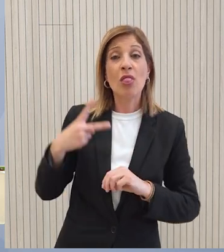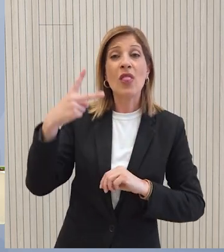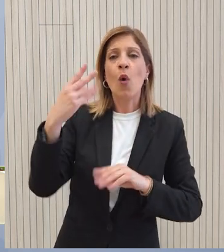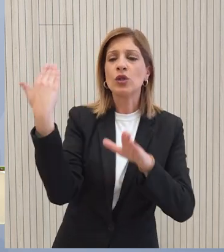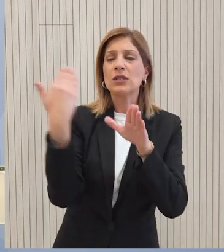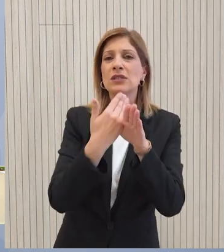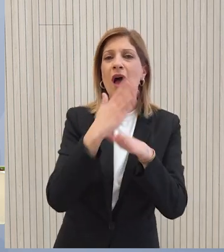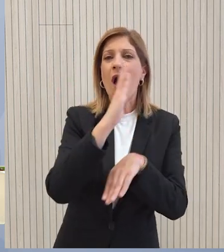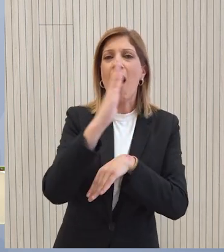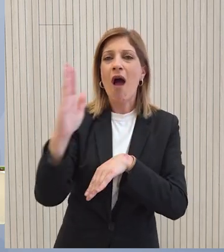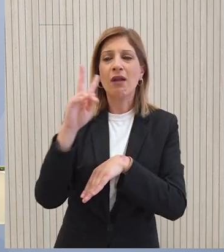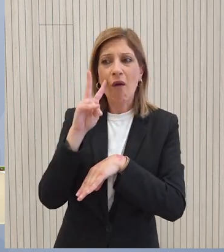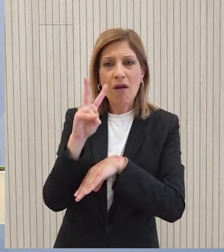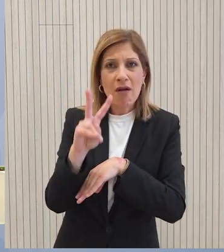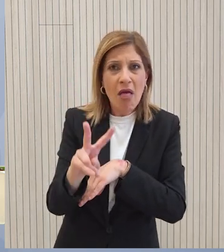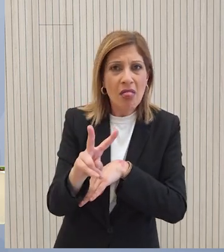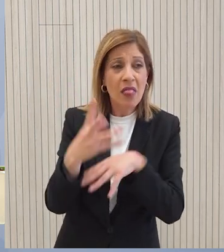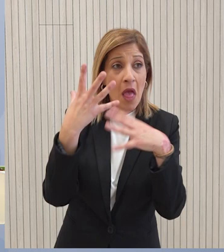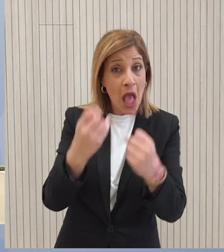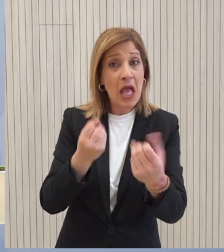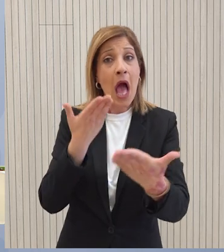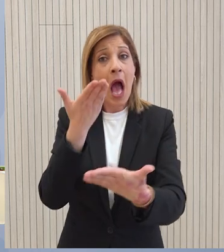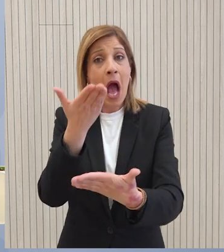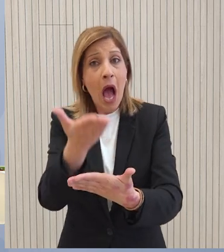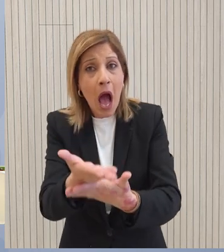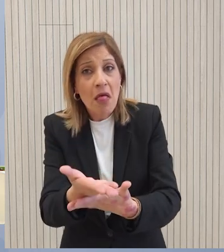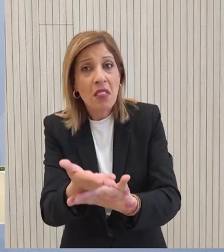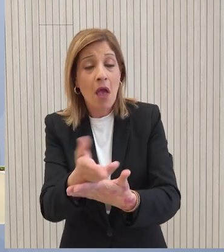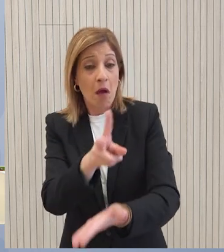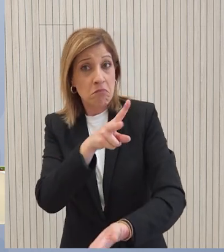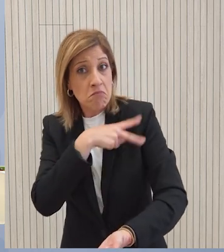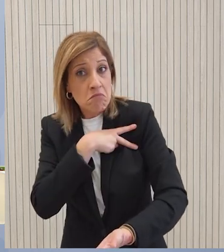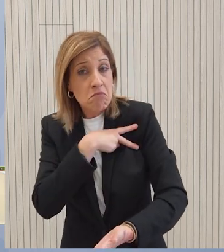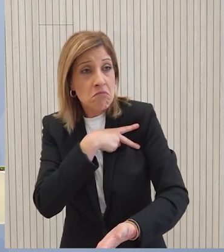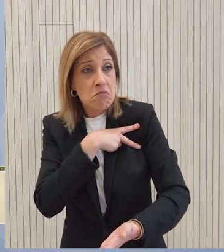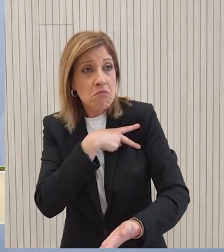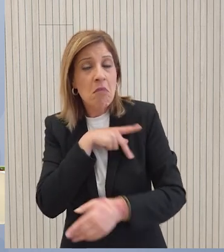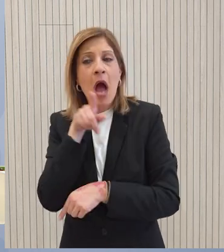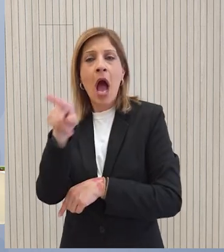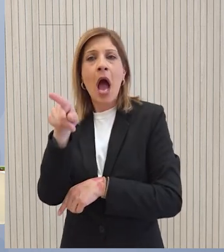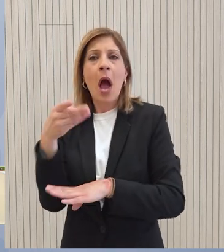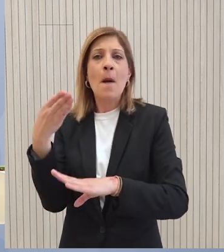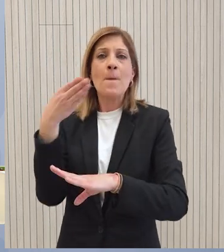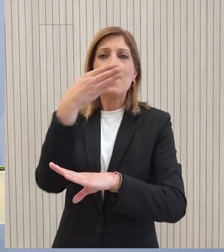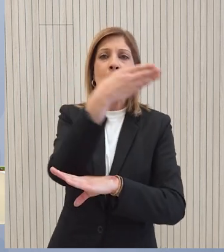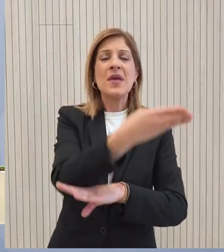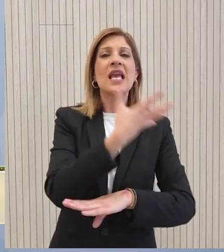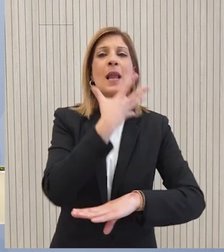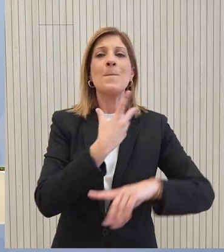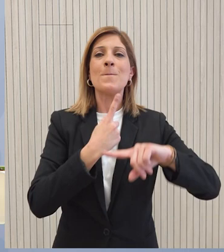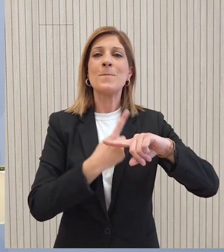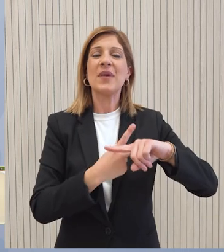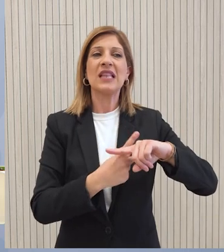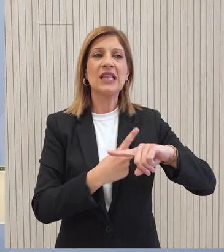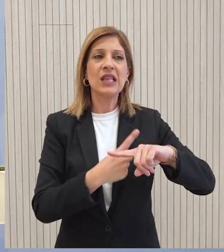αρχεία να δει αν εκδόθηκαν άδειες και διάδειες Ήλαινε στη συγκεκριμένη Μητρόπολη στη